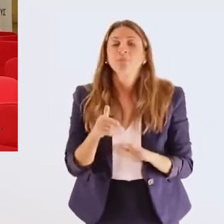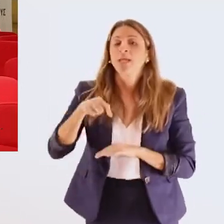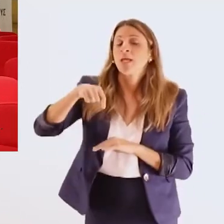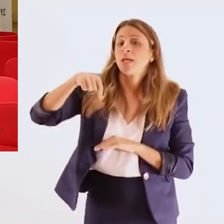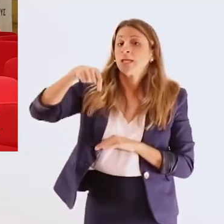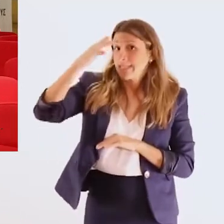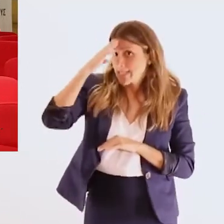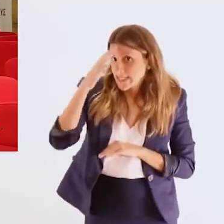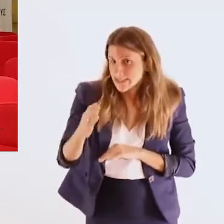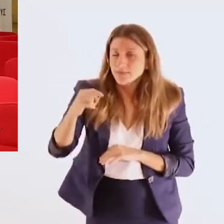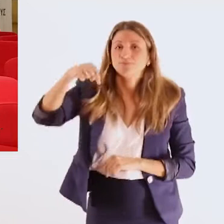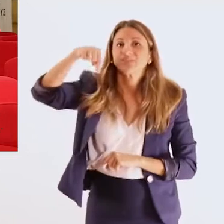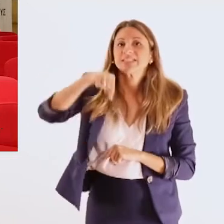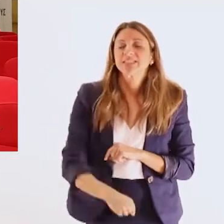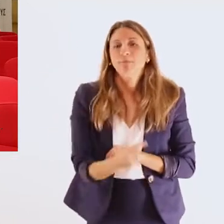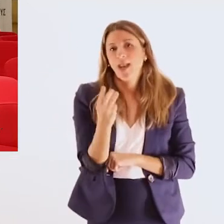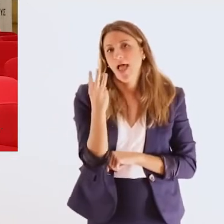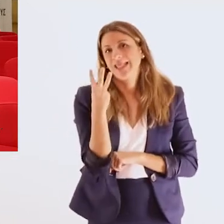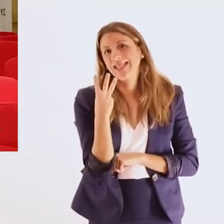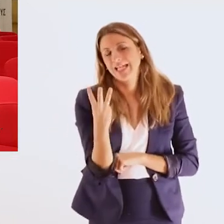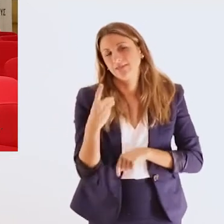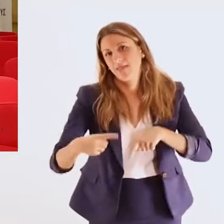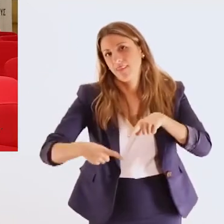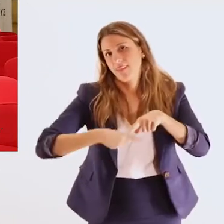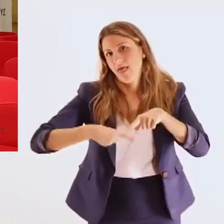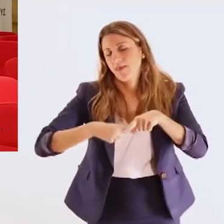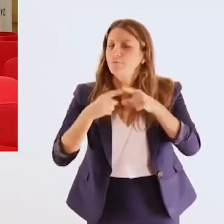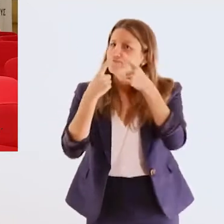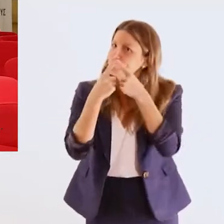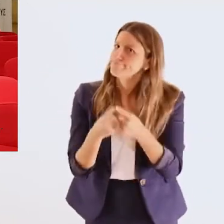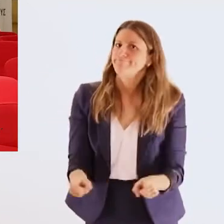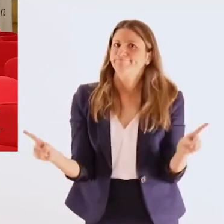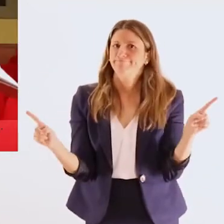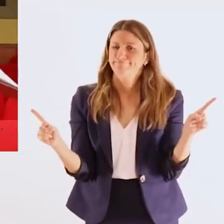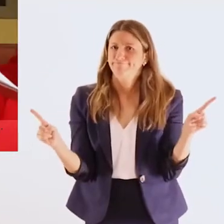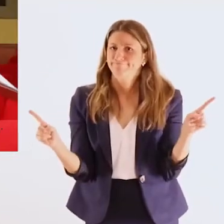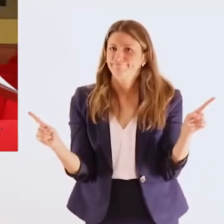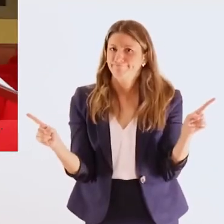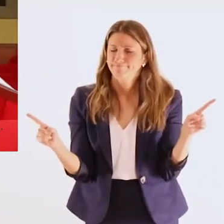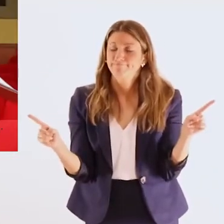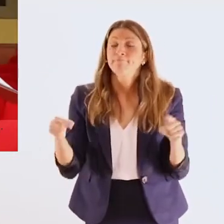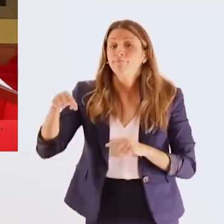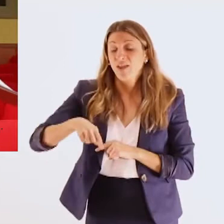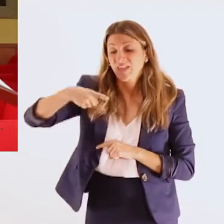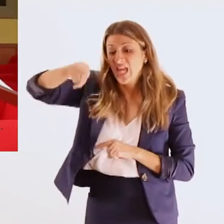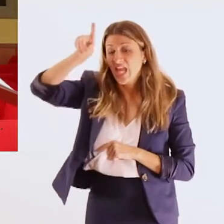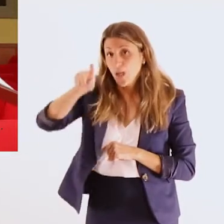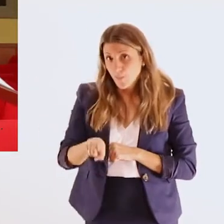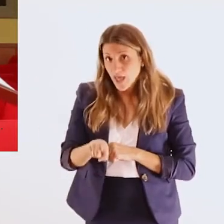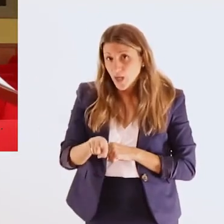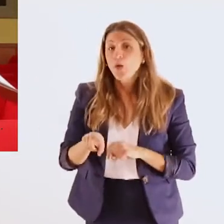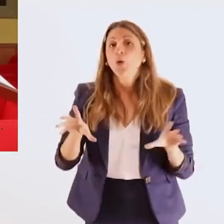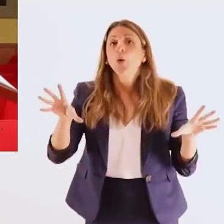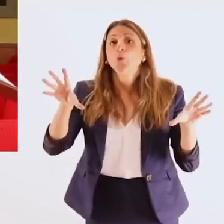φετινή 3η Δεκέμβρη ήταν μια ιδιόμορφη 3η Δεκέμβρη, μια μέρα